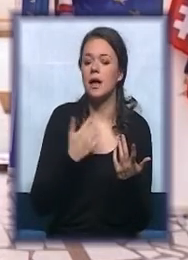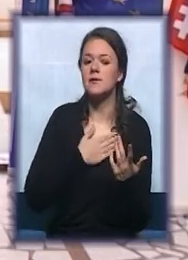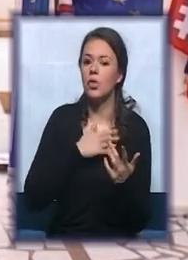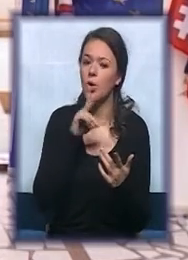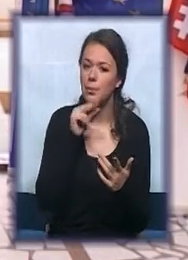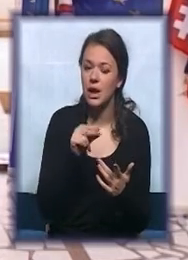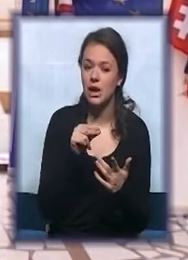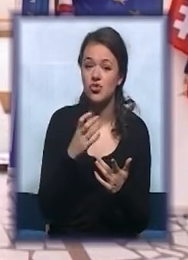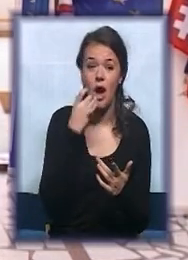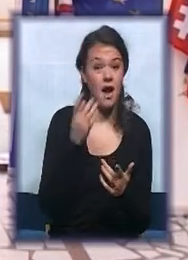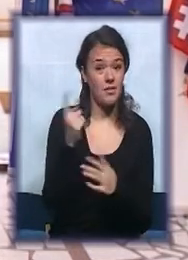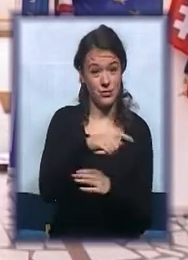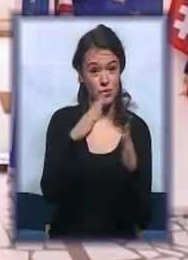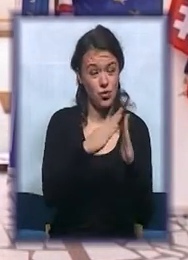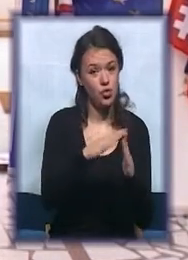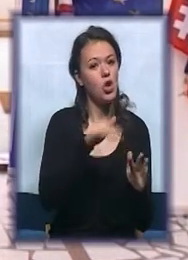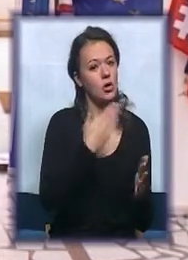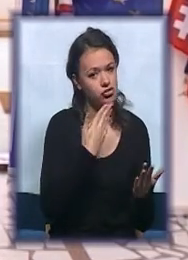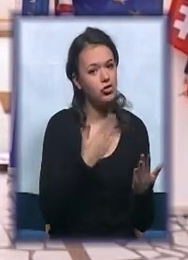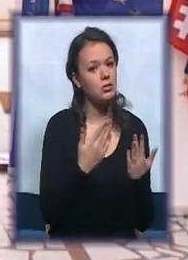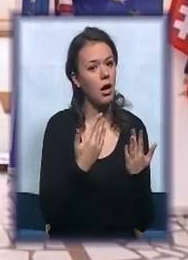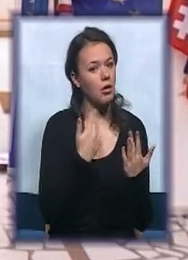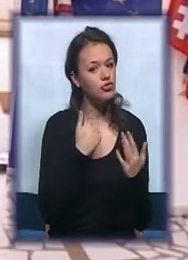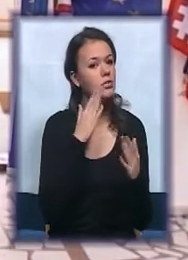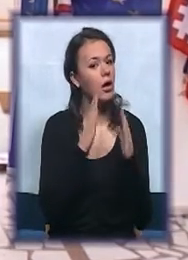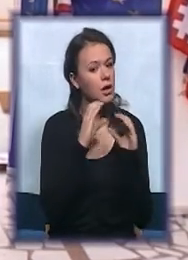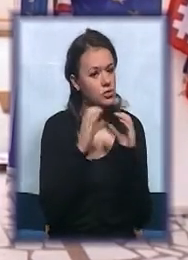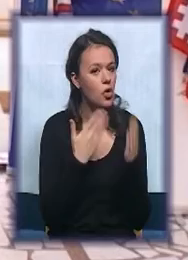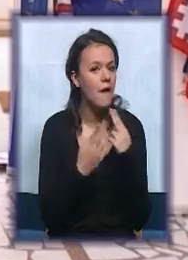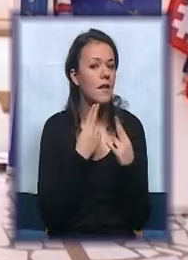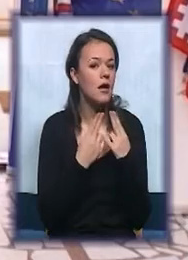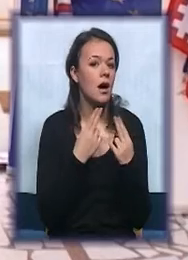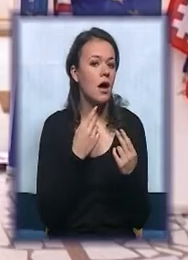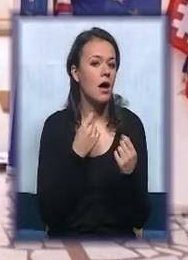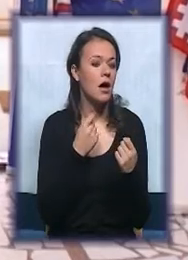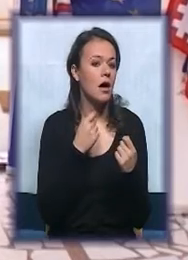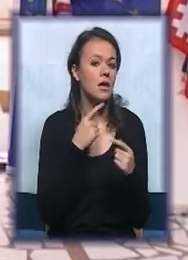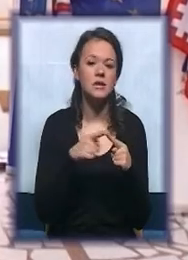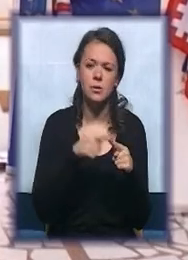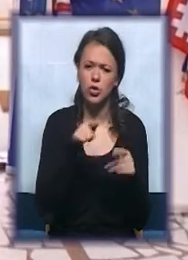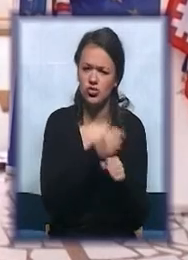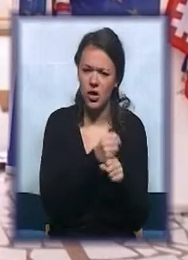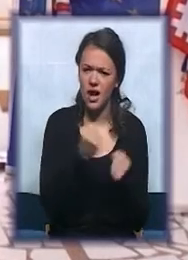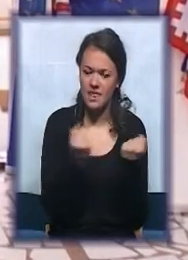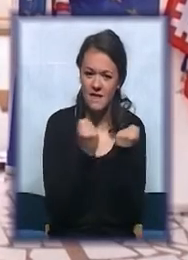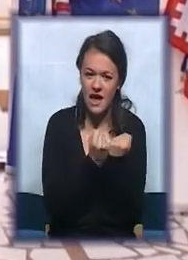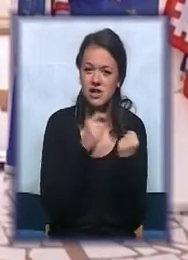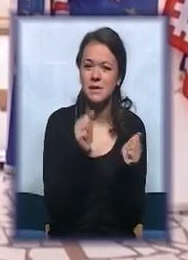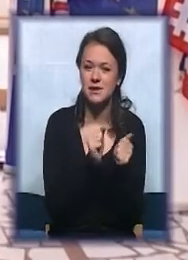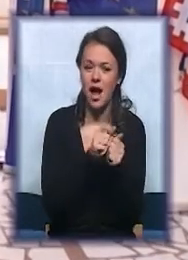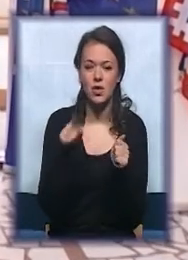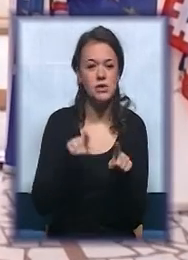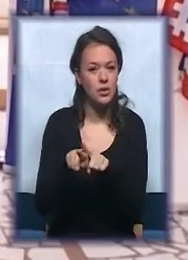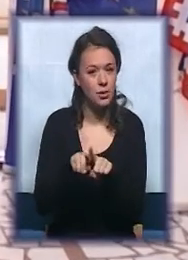kad dođe kući ona hoće da razgovara, boljo je je mnogo zato što se rade ovdje vežbice, ona je sa svojim drugarima.